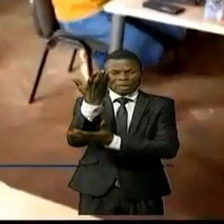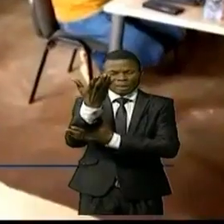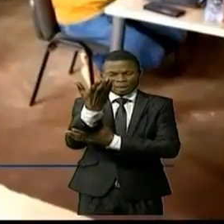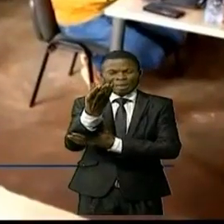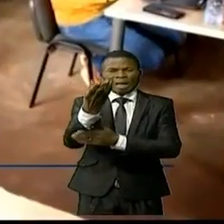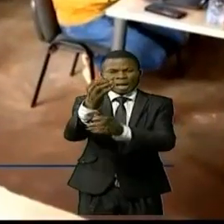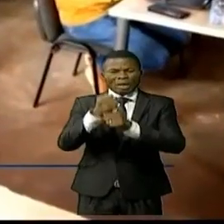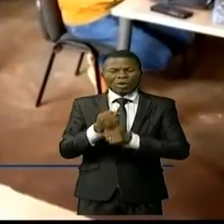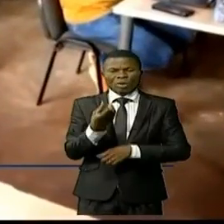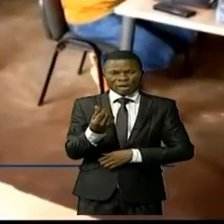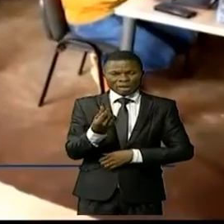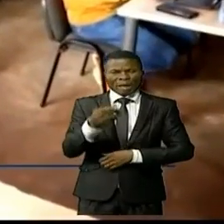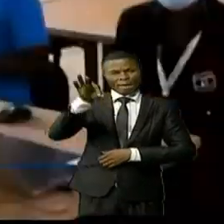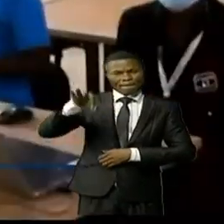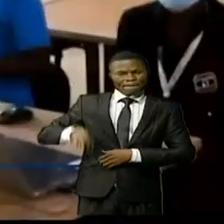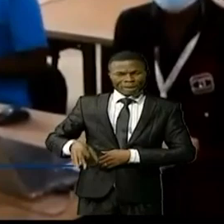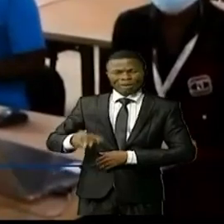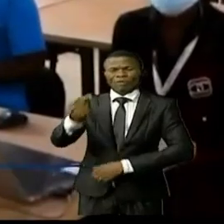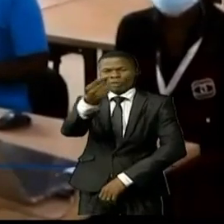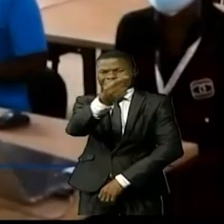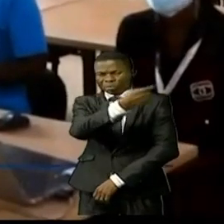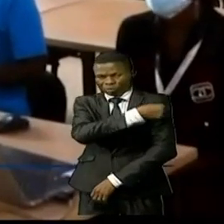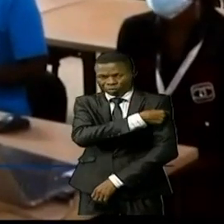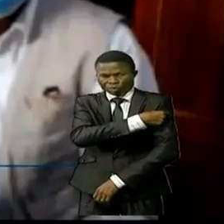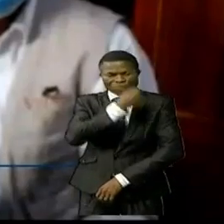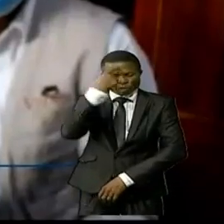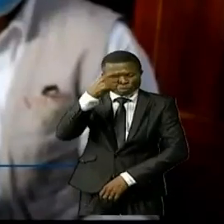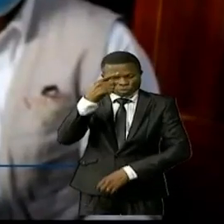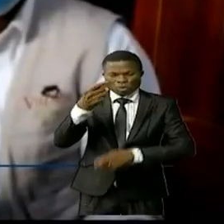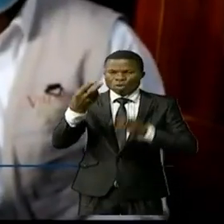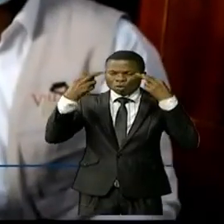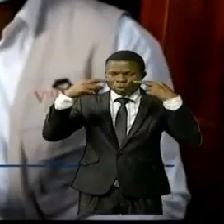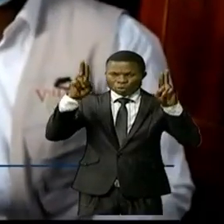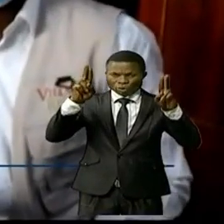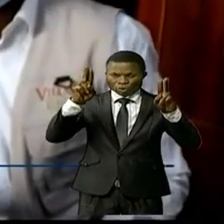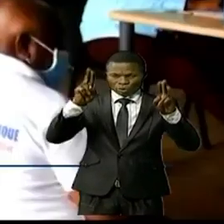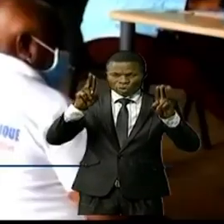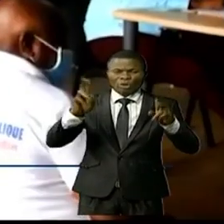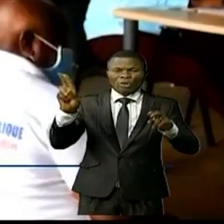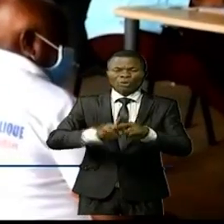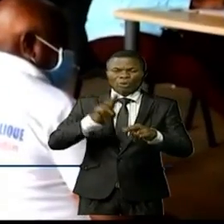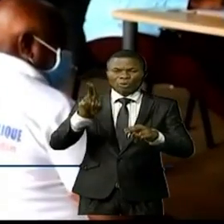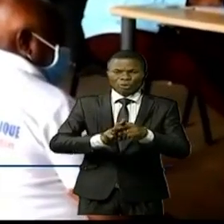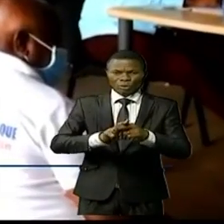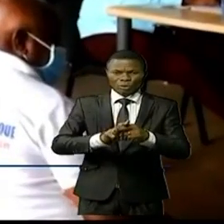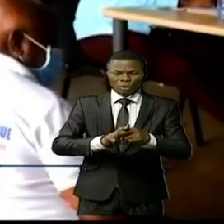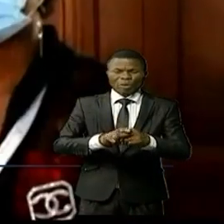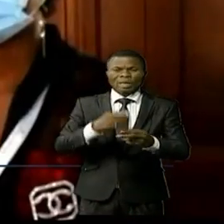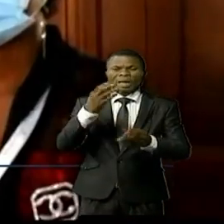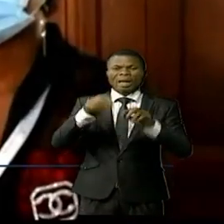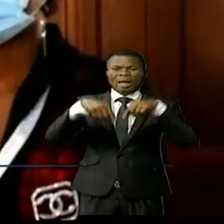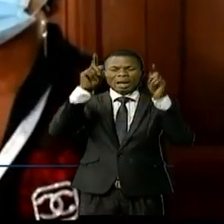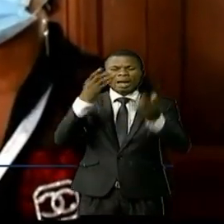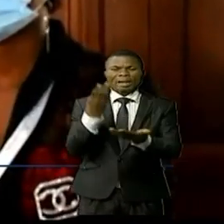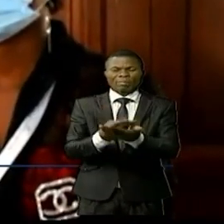financement en faveur de la vaccination pour aboutir justement à la mise en application de l'édit budgétaire qui a été votée et promulguée